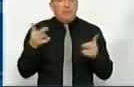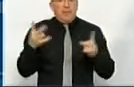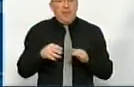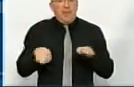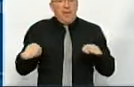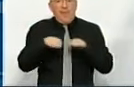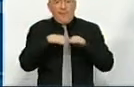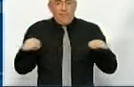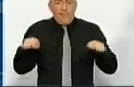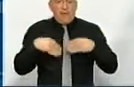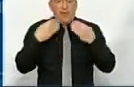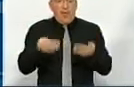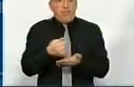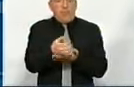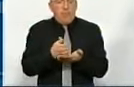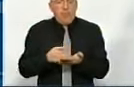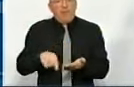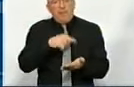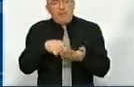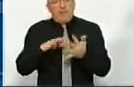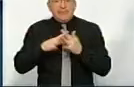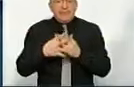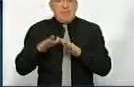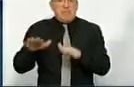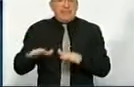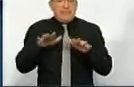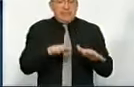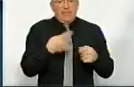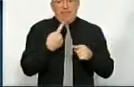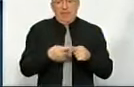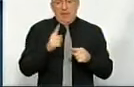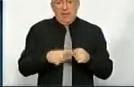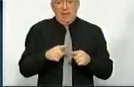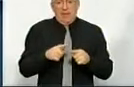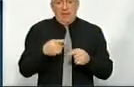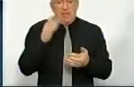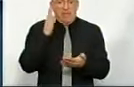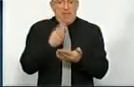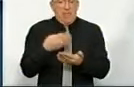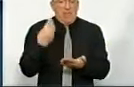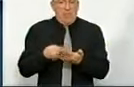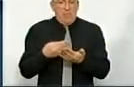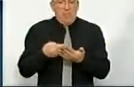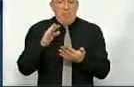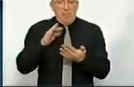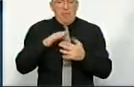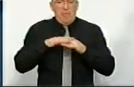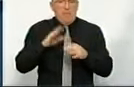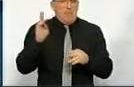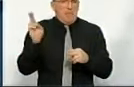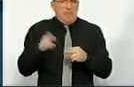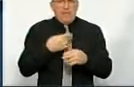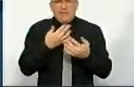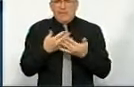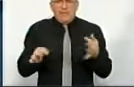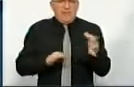вирівнювати рівень надання послуг в міській і сільській місцевості. Так от якраз ці прямі кошти по розрахунку. Без різних